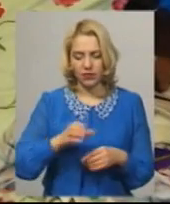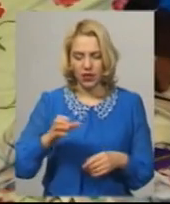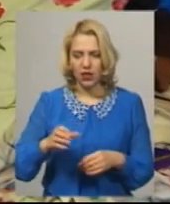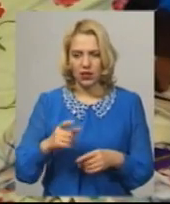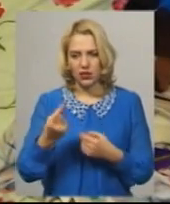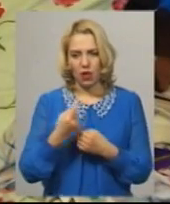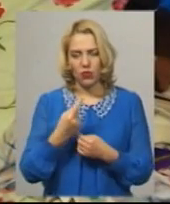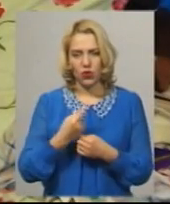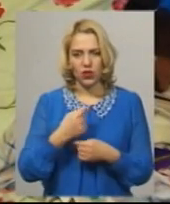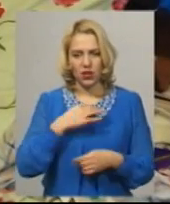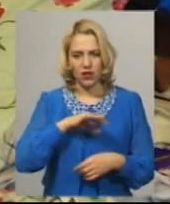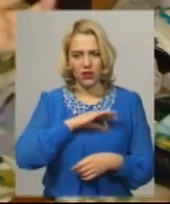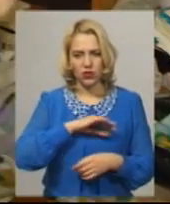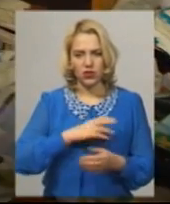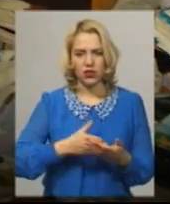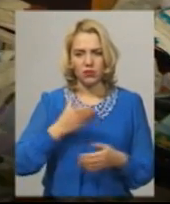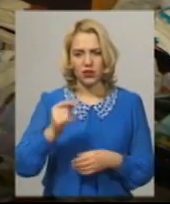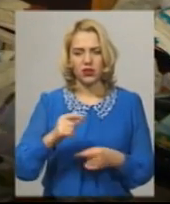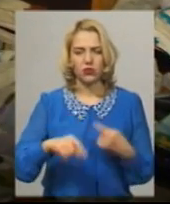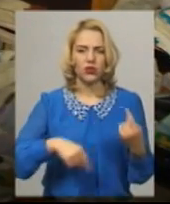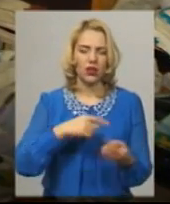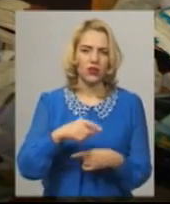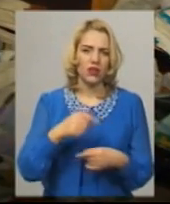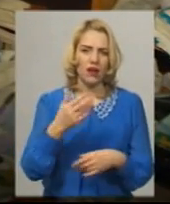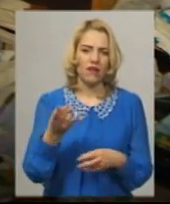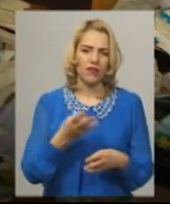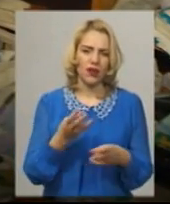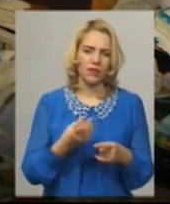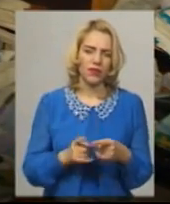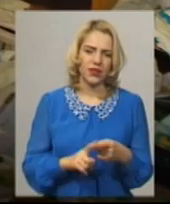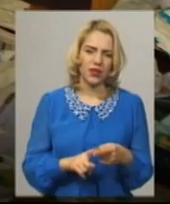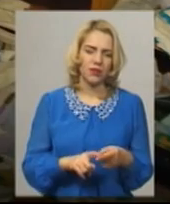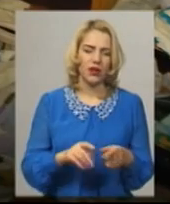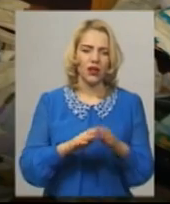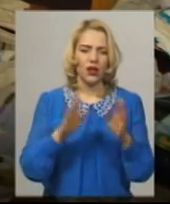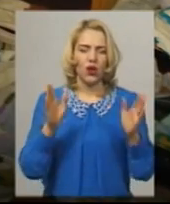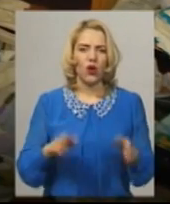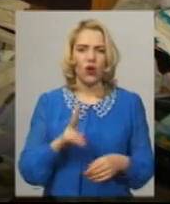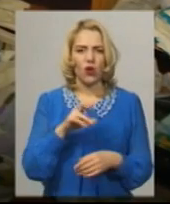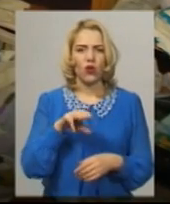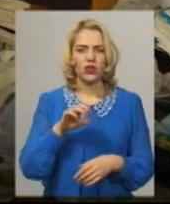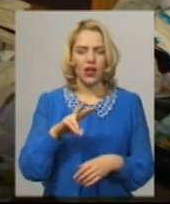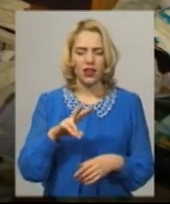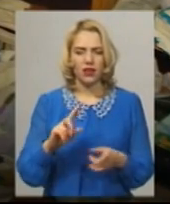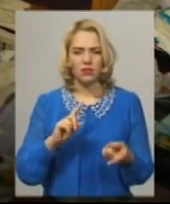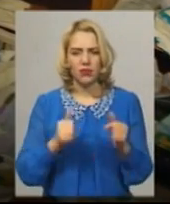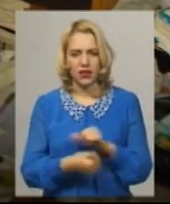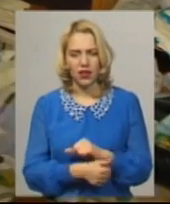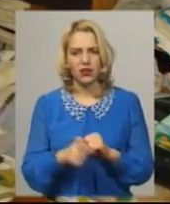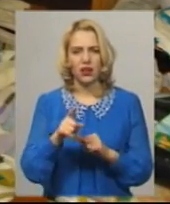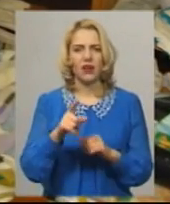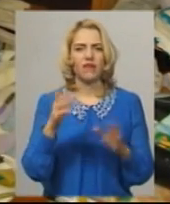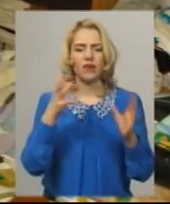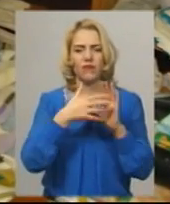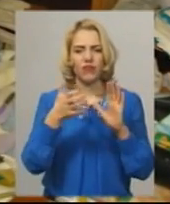Борис Сніцар. Заплатив і тут почала карусель. А вам треба прийдеться котла міняти, а вам